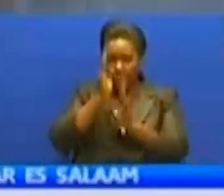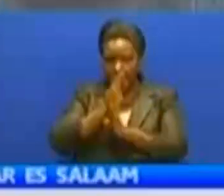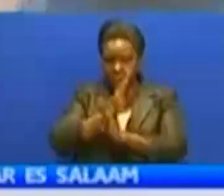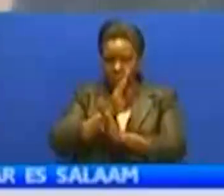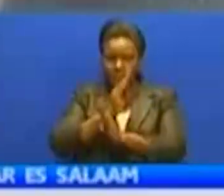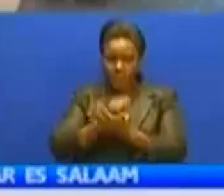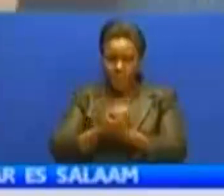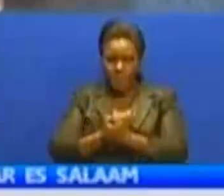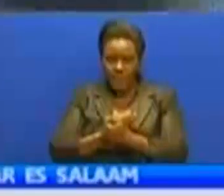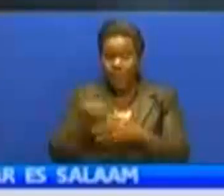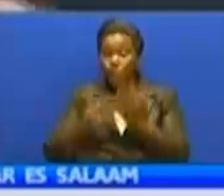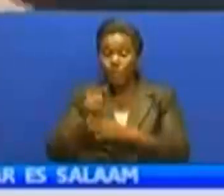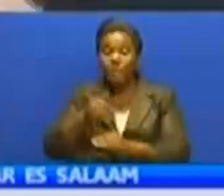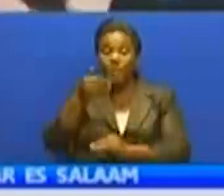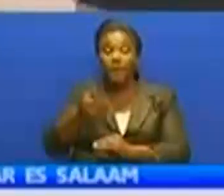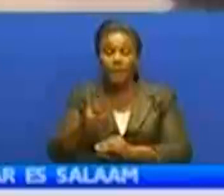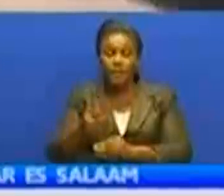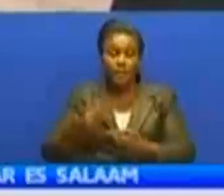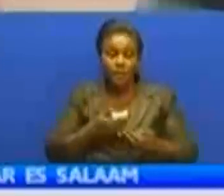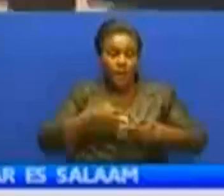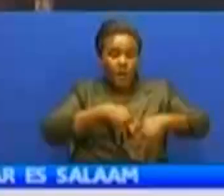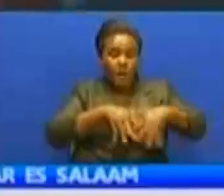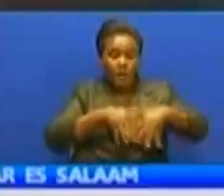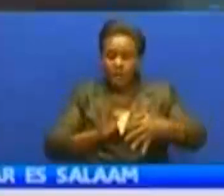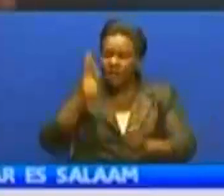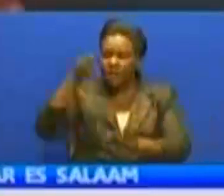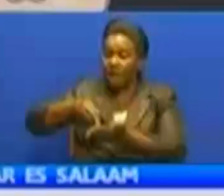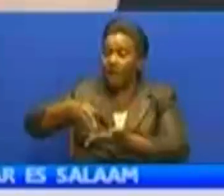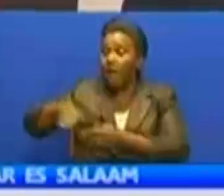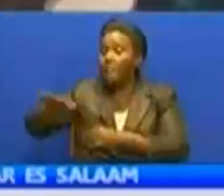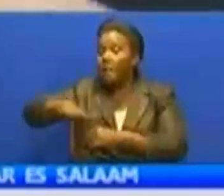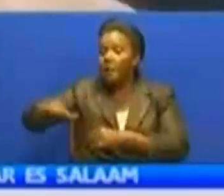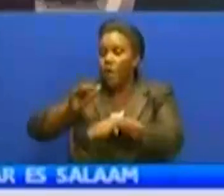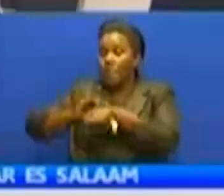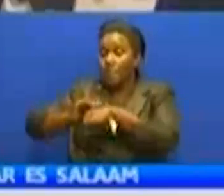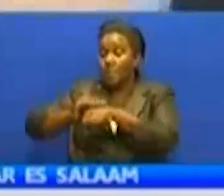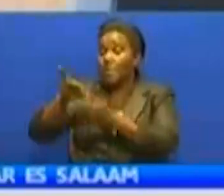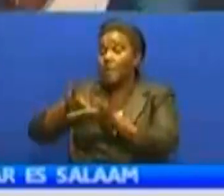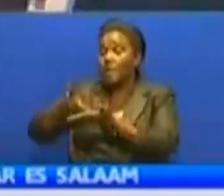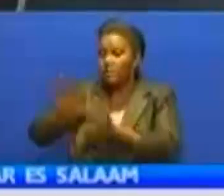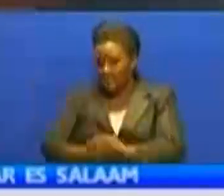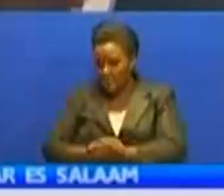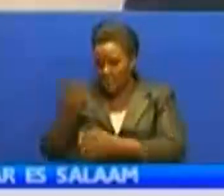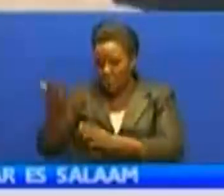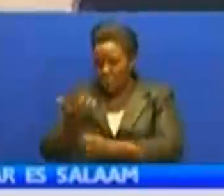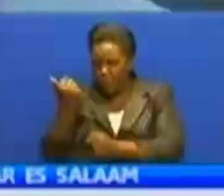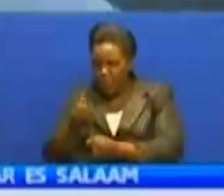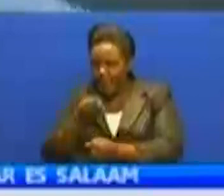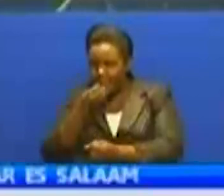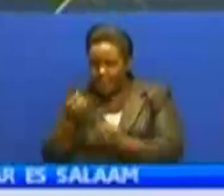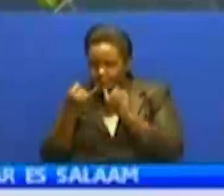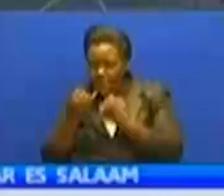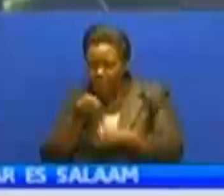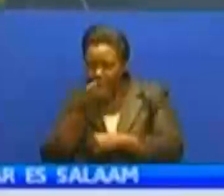Ni hali ilivyo kuwa baada wanarakati wa haki za binadamu. Walipofika mtawa mikoroshini msasani, jijini dar esalamu,